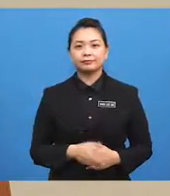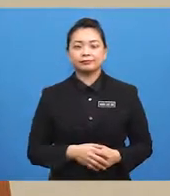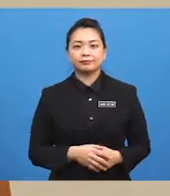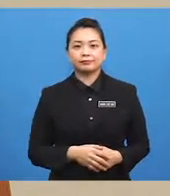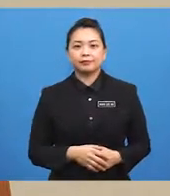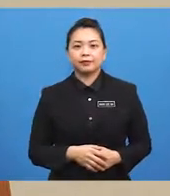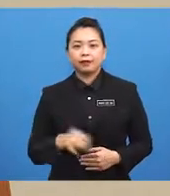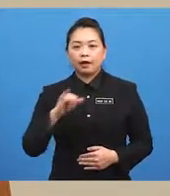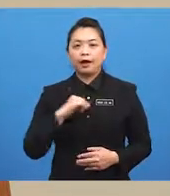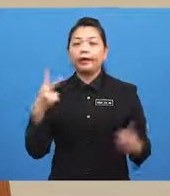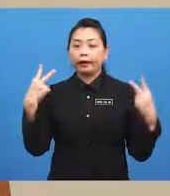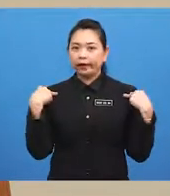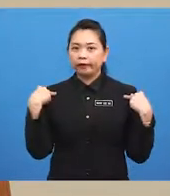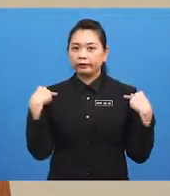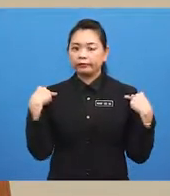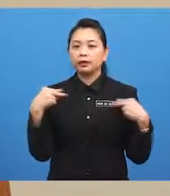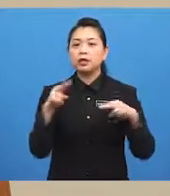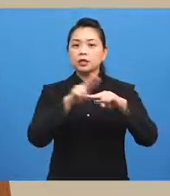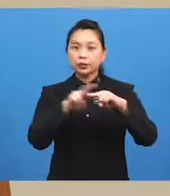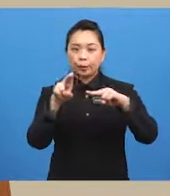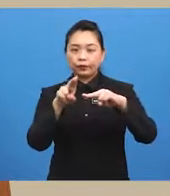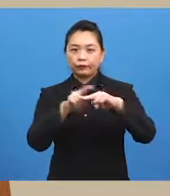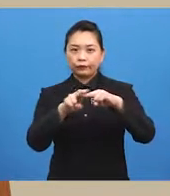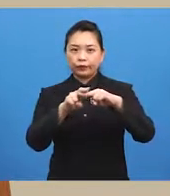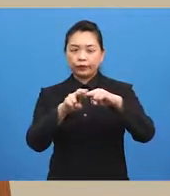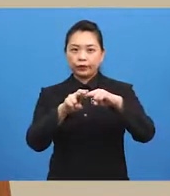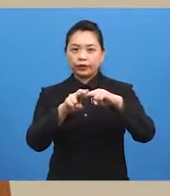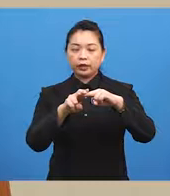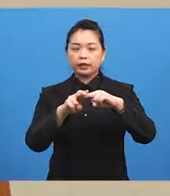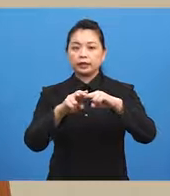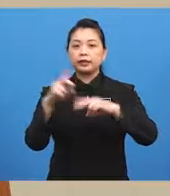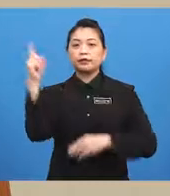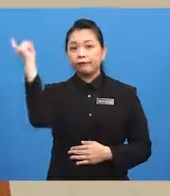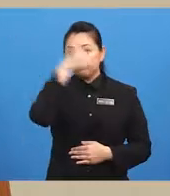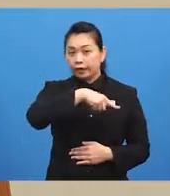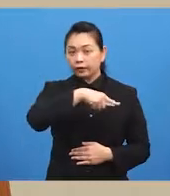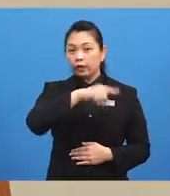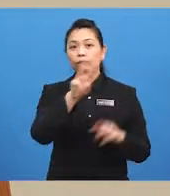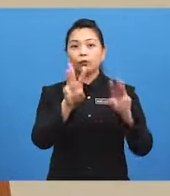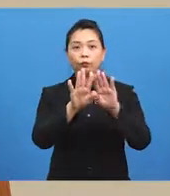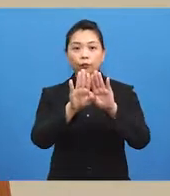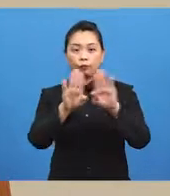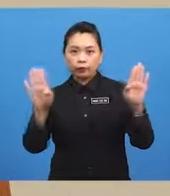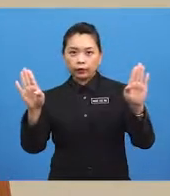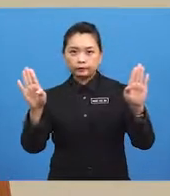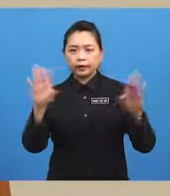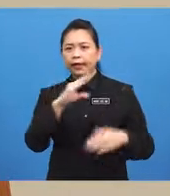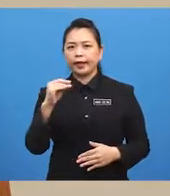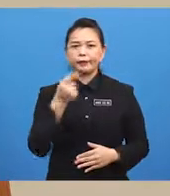I have a sofa in front of the wall. And...